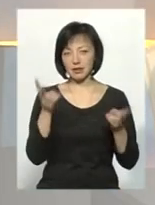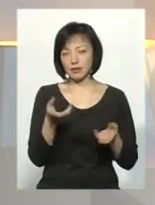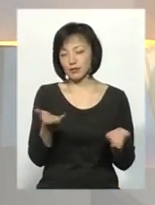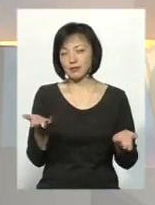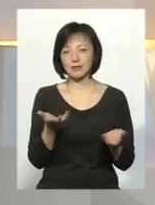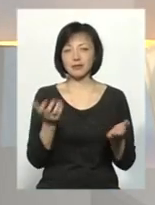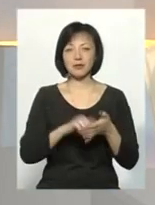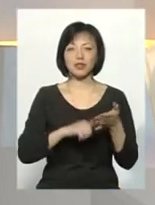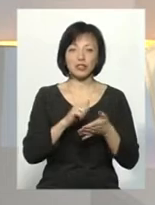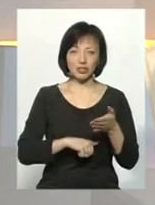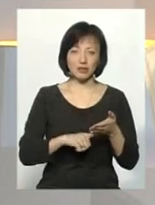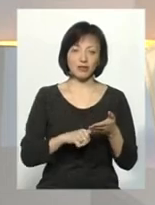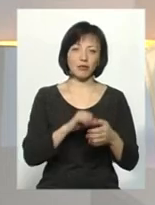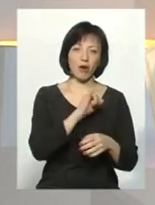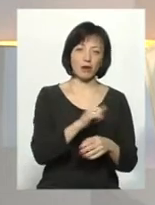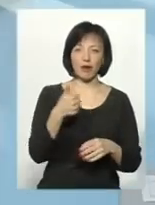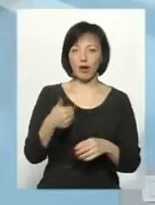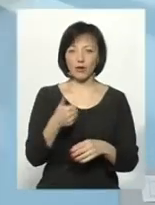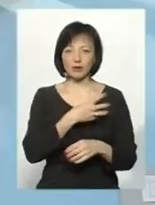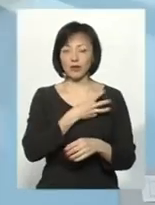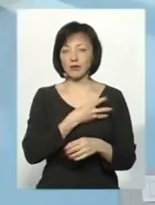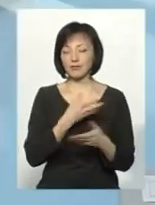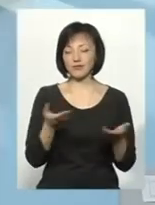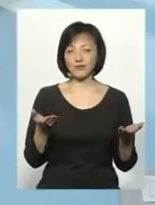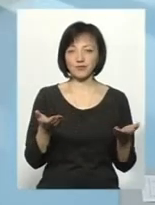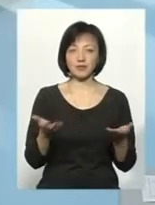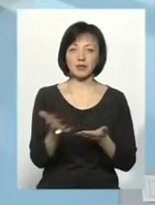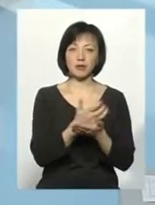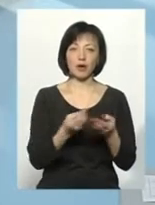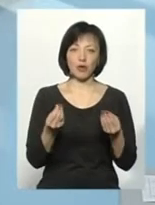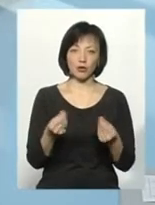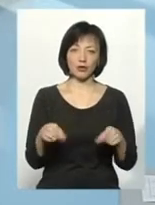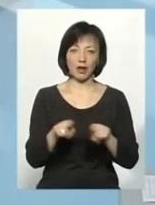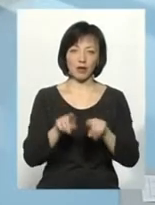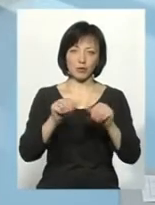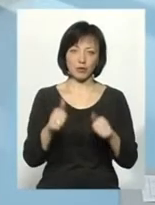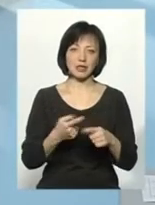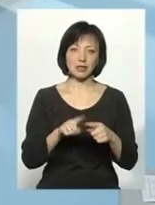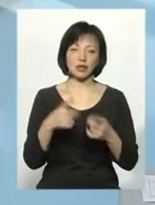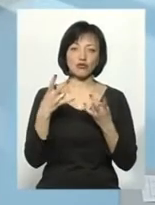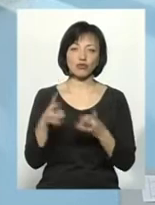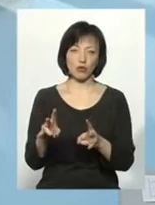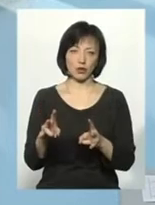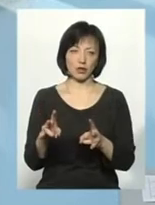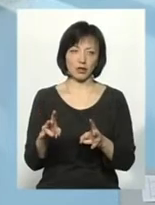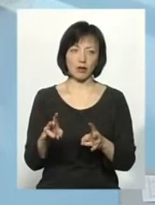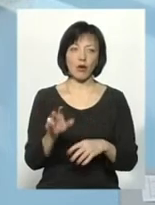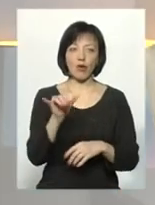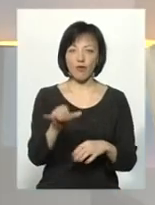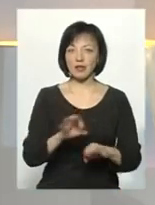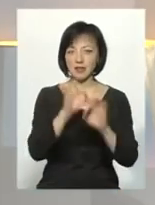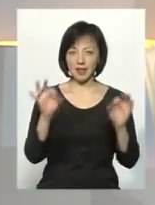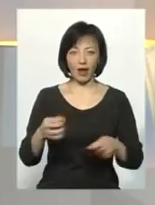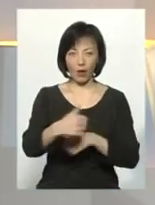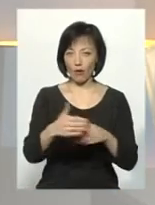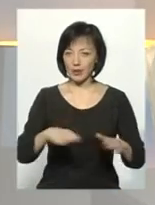мотивів, чи то просто з негарних, чи з непрофесіоналізму збирають кошти таким чином, і це шкодить. У вас ніяких коробок